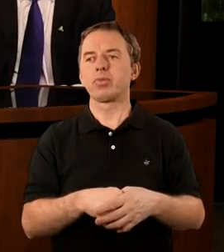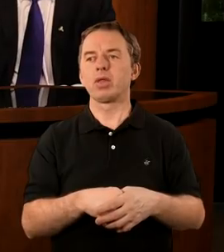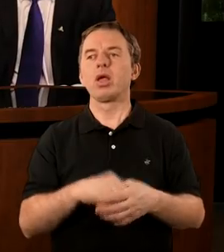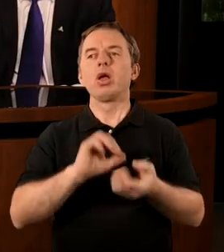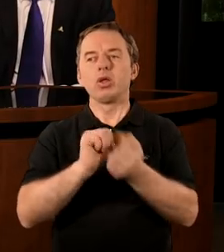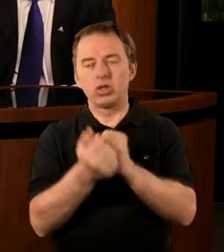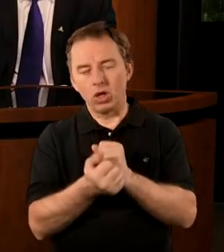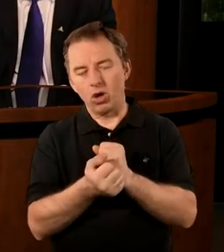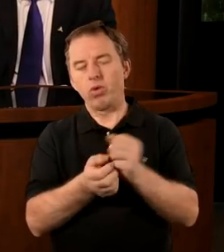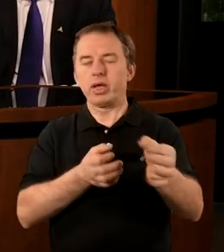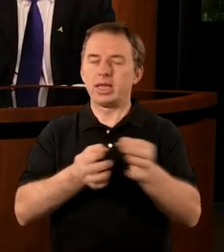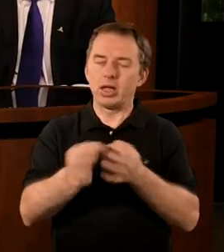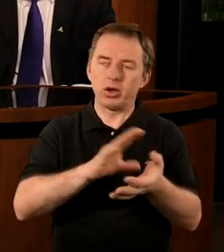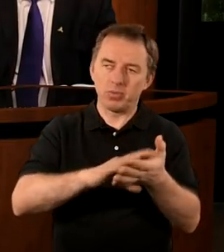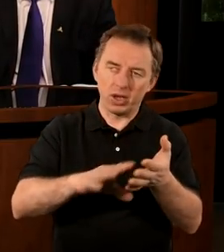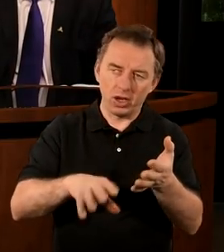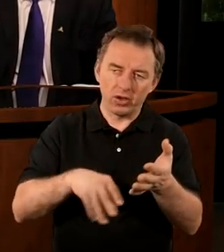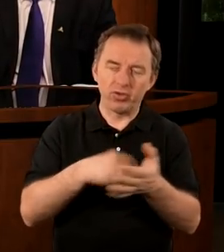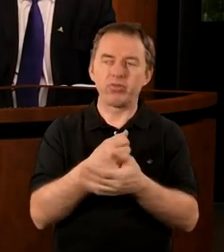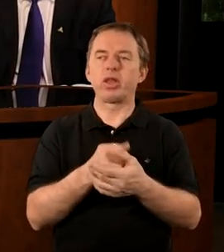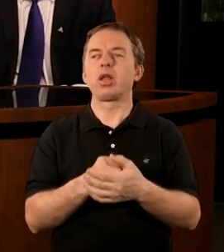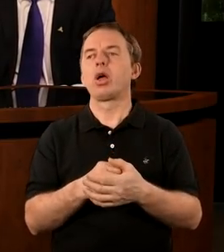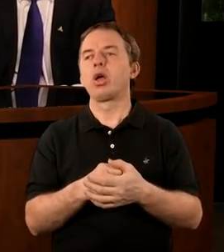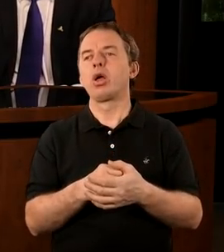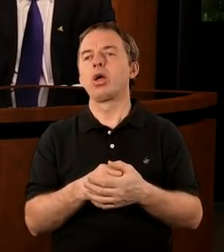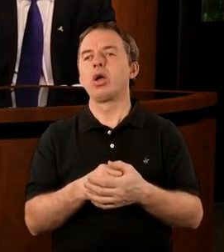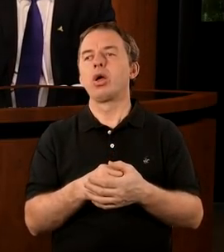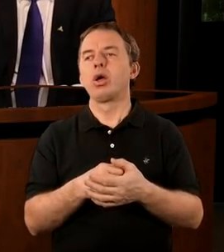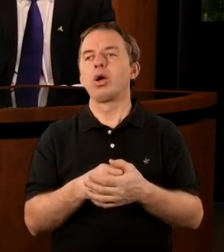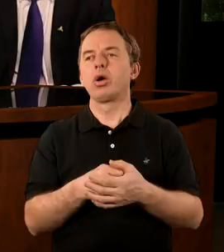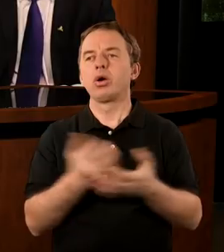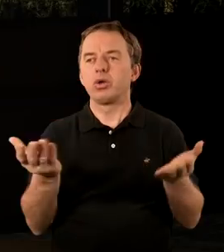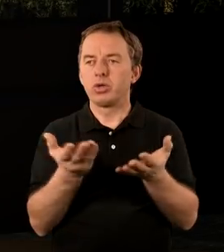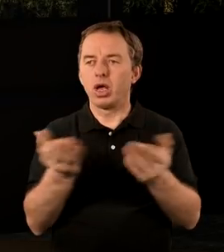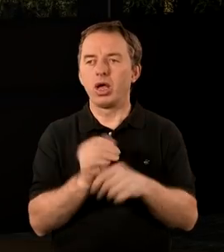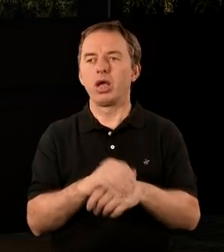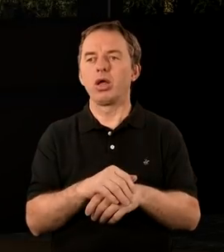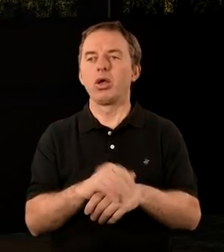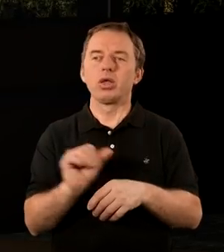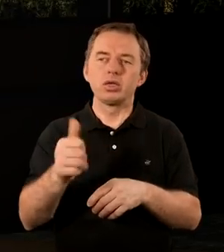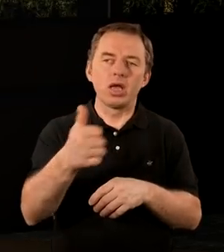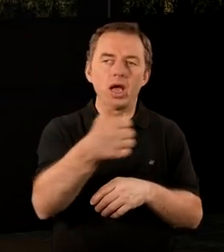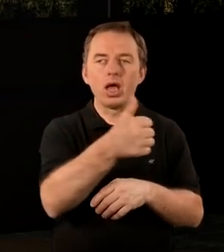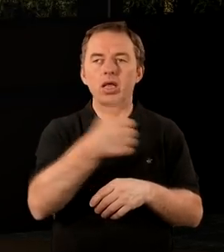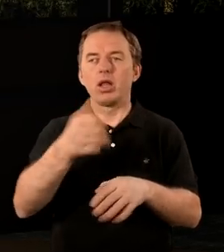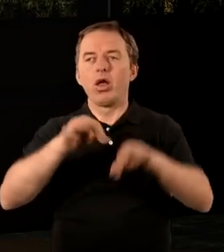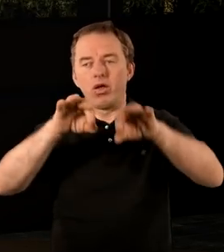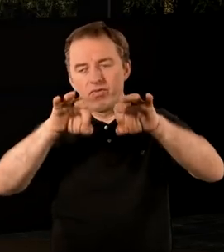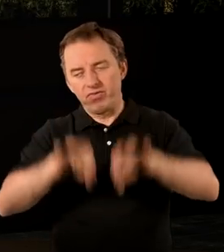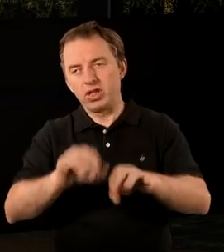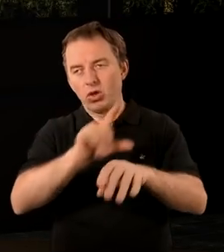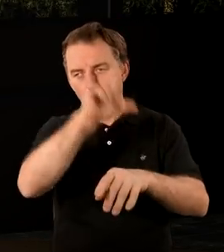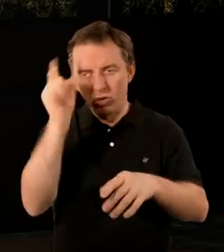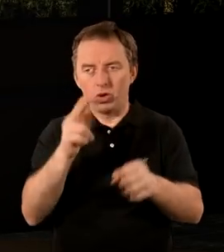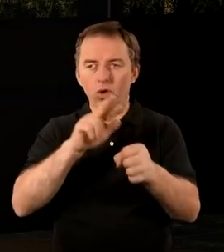Są takie historie w Piśmie Świętym, znane historie, gdzie jedyną winą